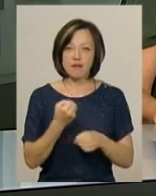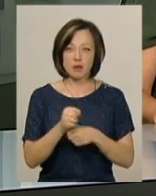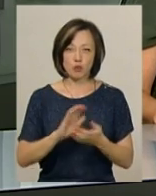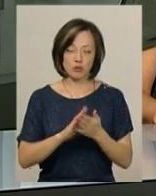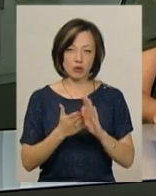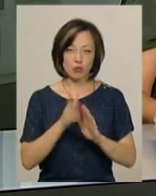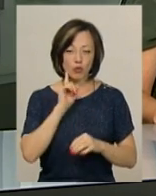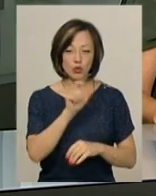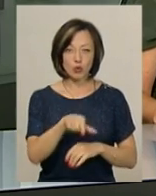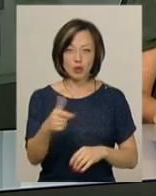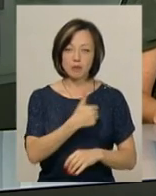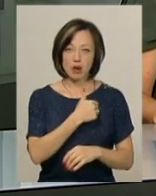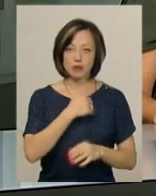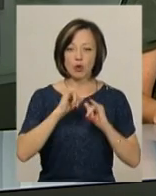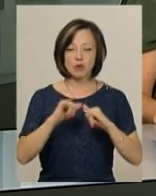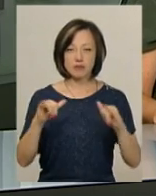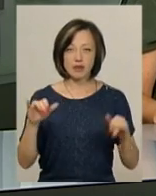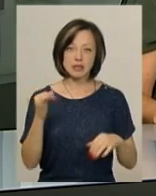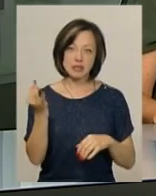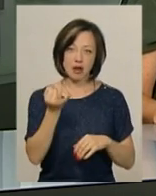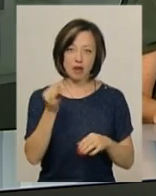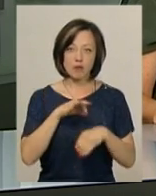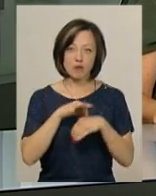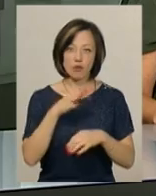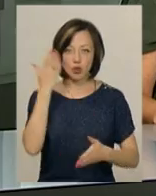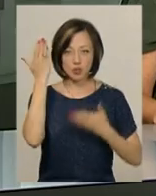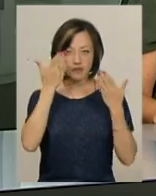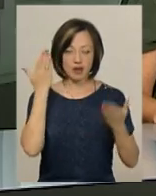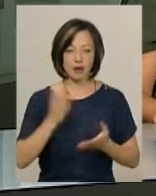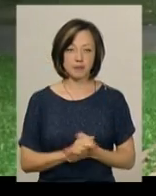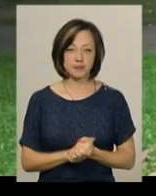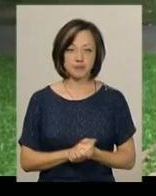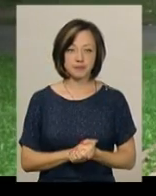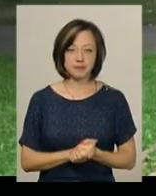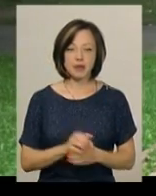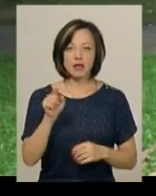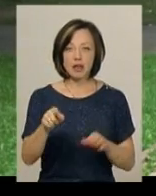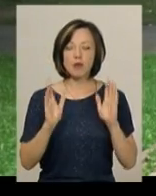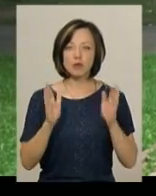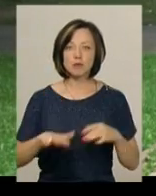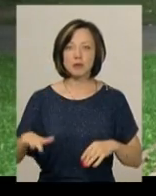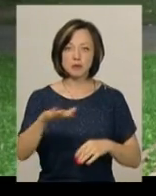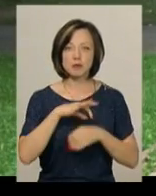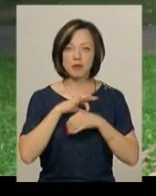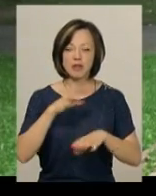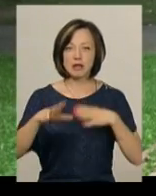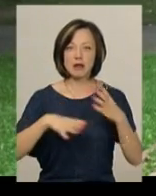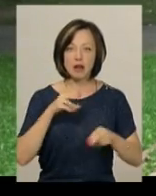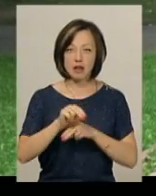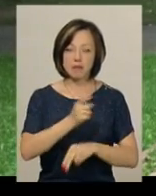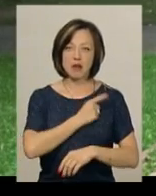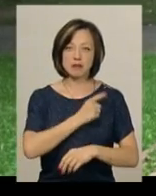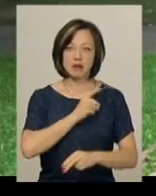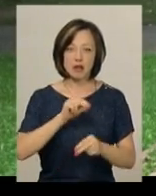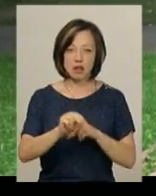молодих людей, які прагнуть розвиватися та цікаво проводити дозвілля. Там буде приміщення для проведення тренінгів, майстер